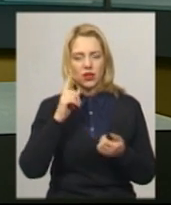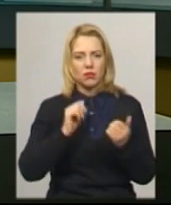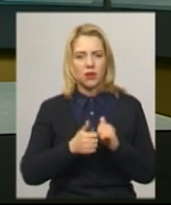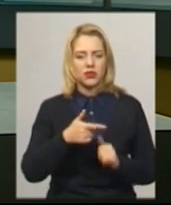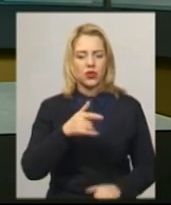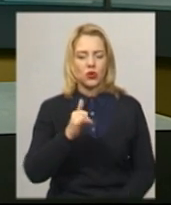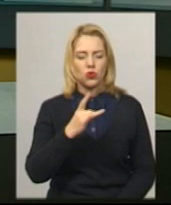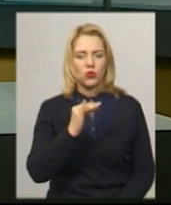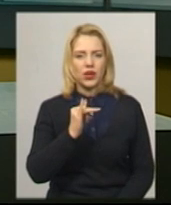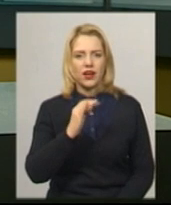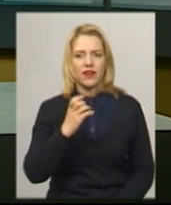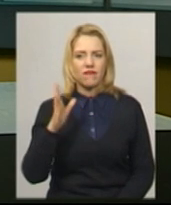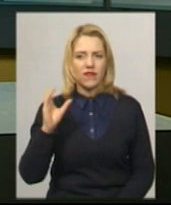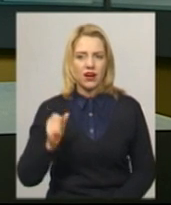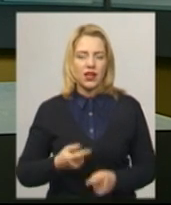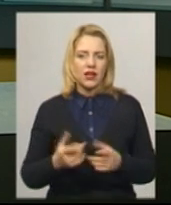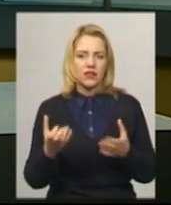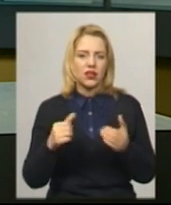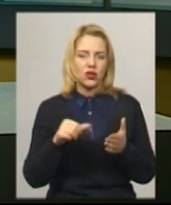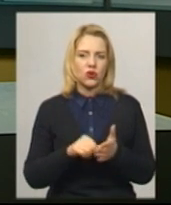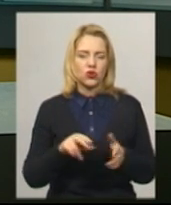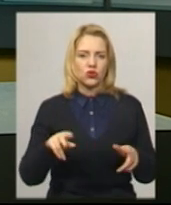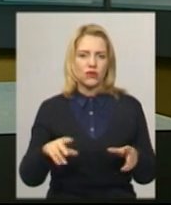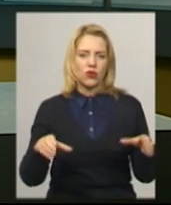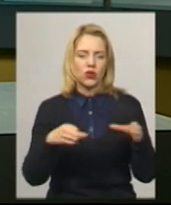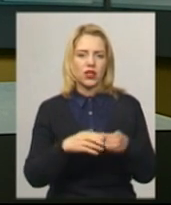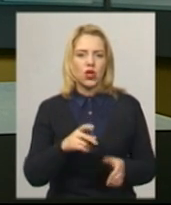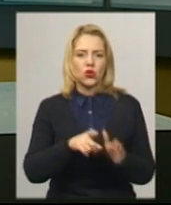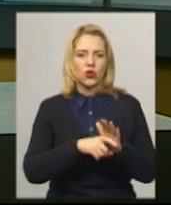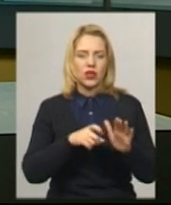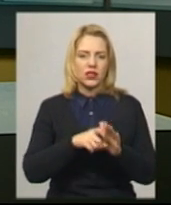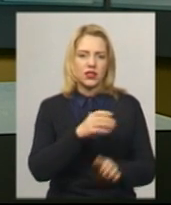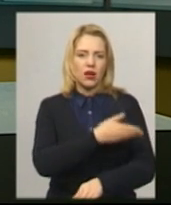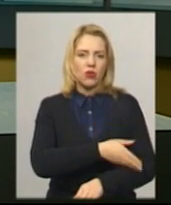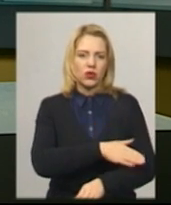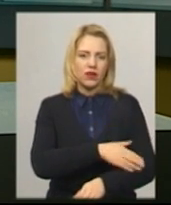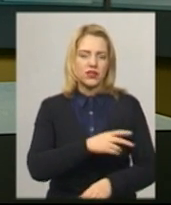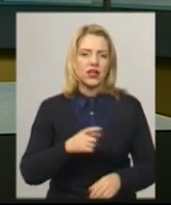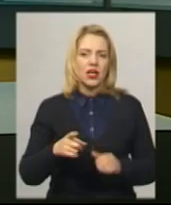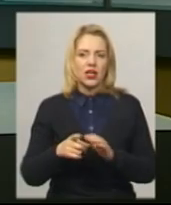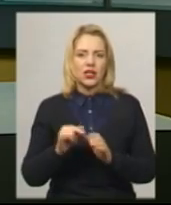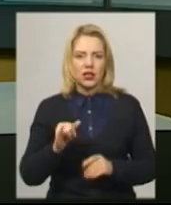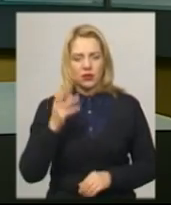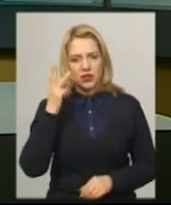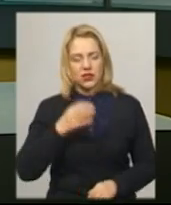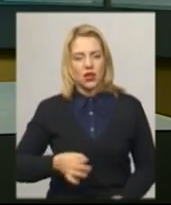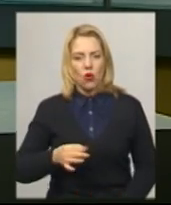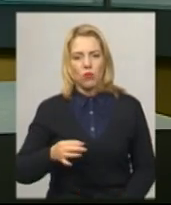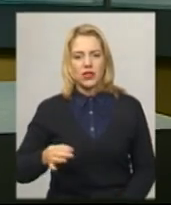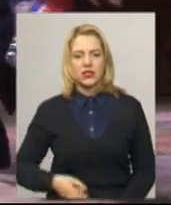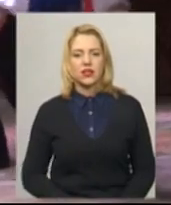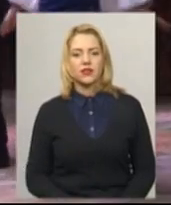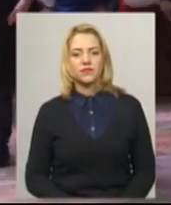Участь у цьогорічному фесті взяли й танцювальні колективи з Донецької, Полтавської та Хмельницької областей. Подробиці далі у сюжеті.